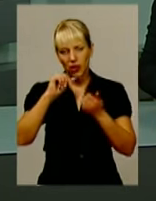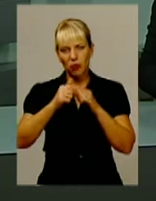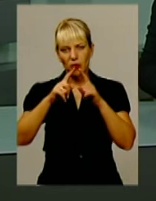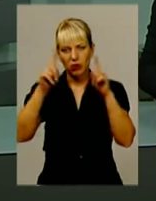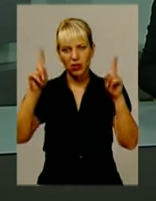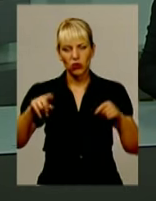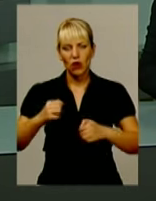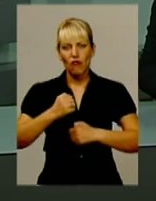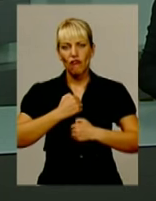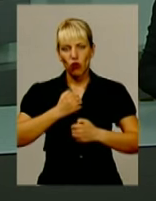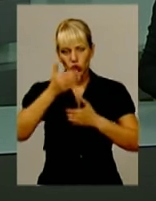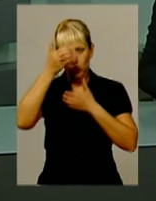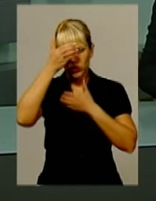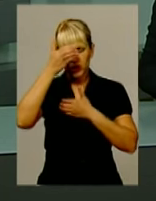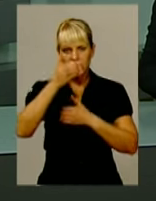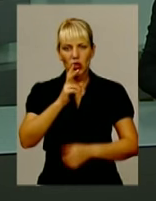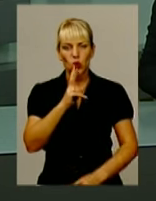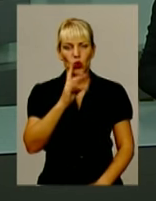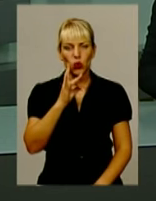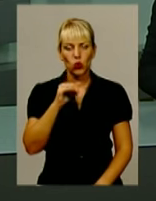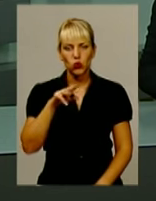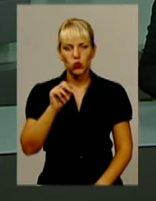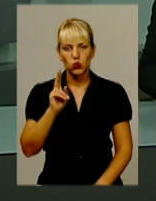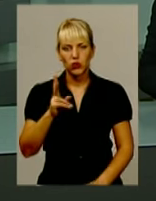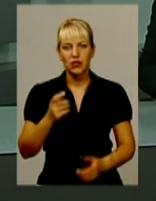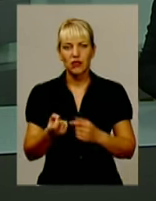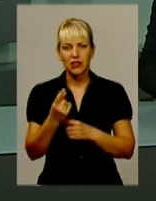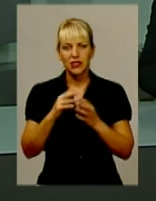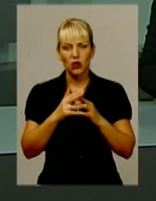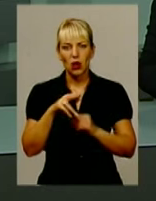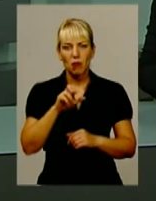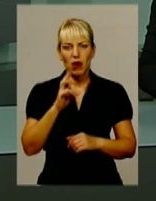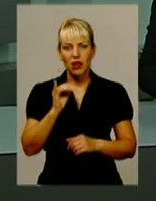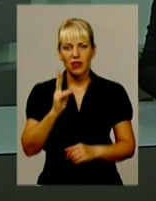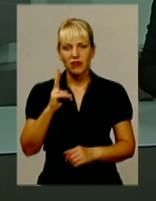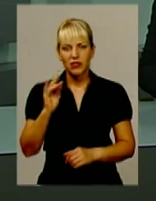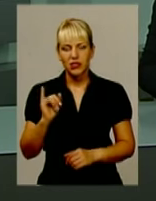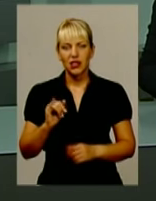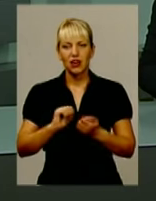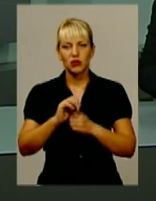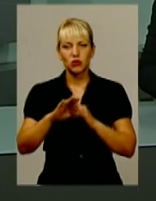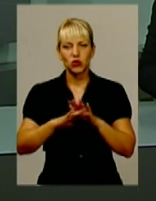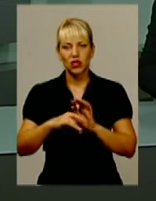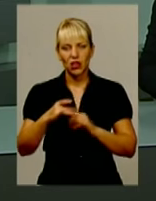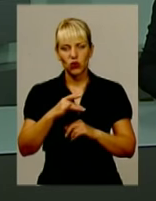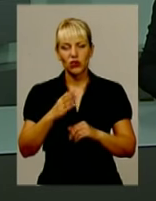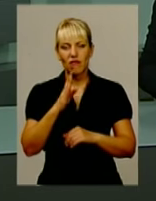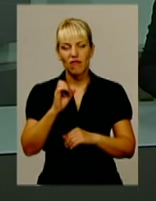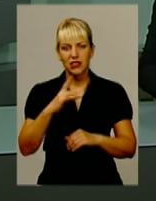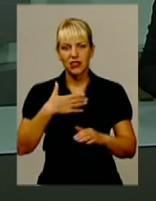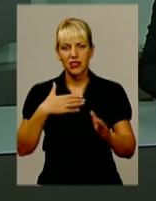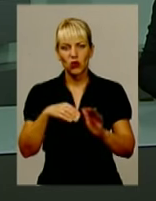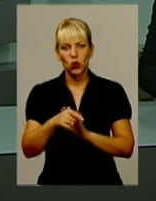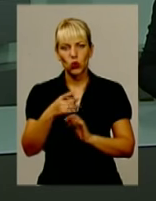воїну-інтернаціоналісту Василю Клюцюку з'явилася в селі Панівці Кам'янець-Подільського району. Василь Клюцук загинув у грудні